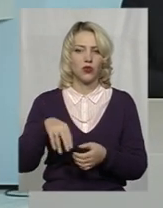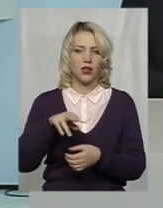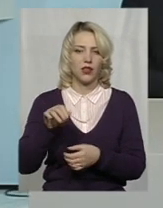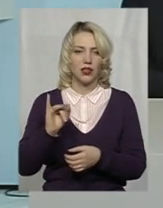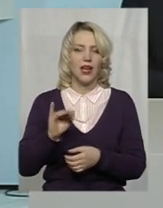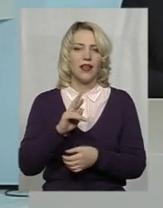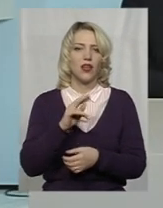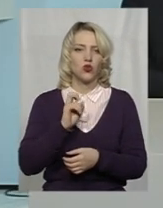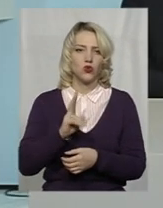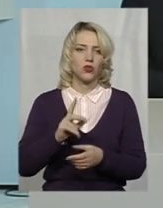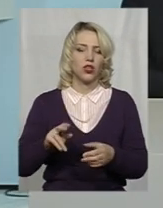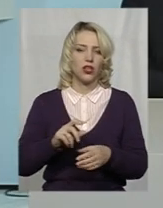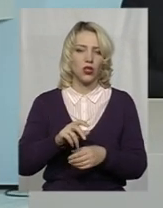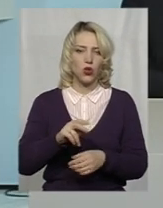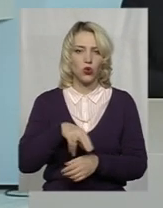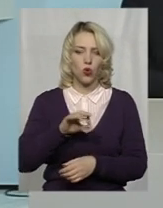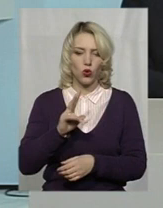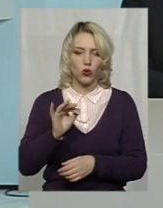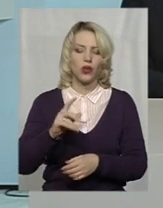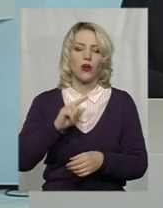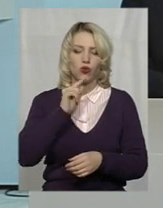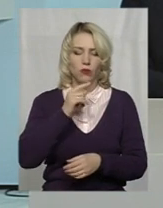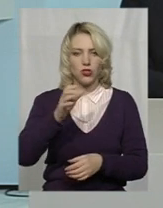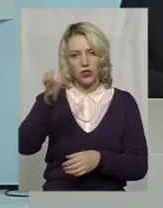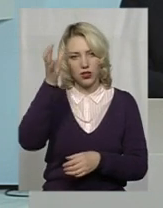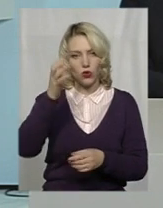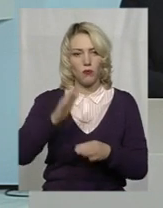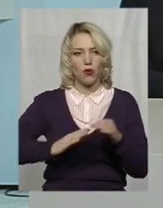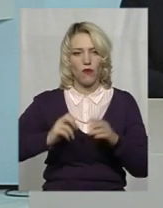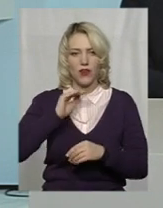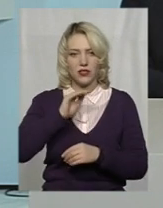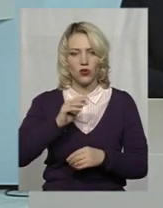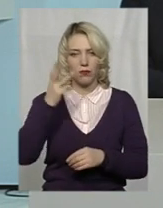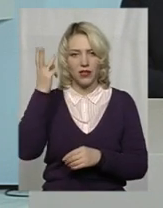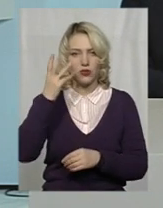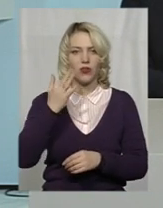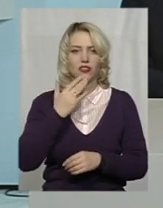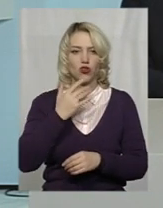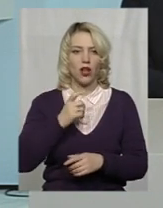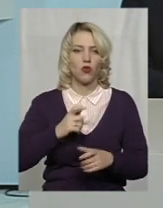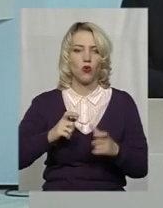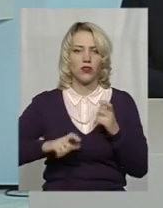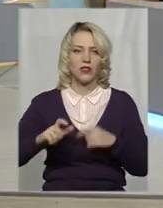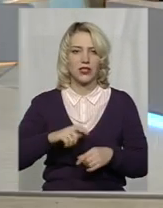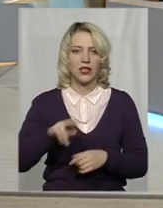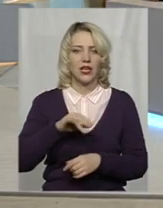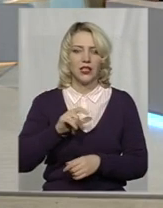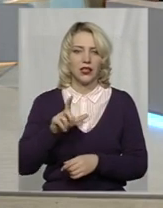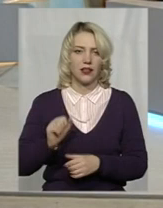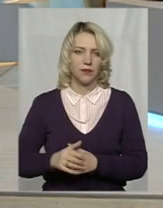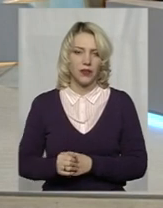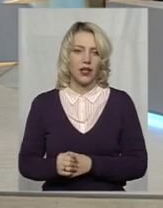Янчук і доктор економічних наук, професор Хмельницького національного університету Марія Диха. Добрий вечір. Добрий вечір усім.